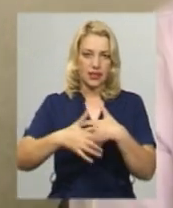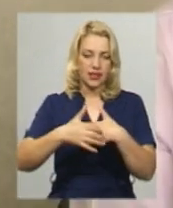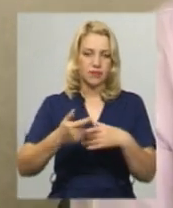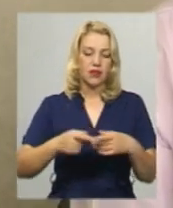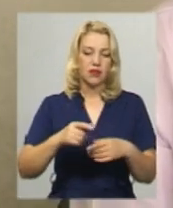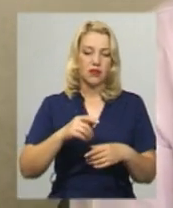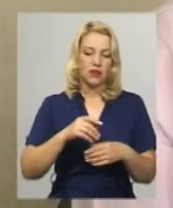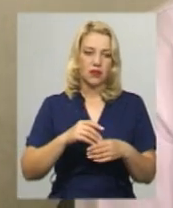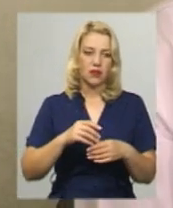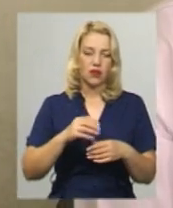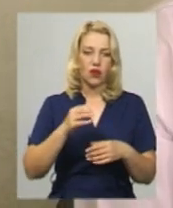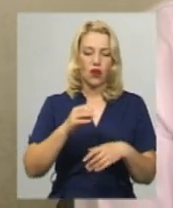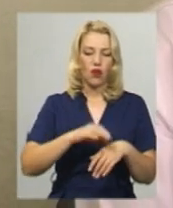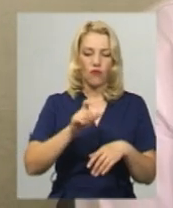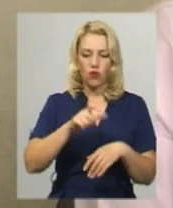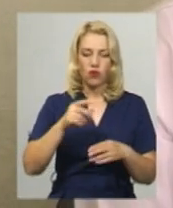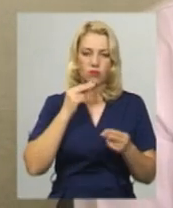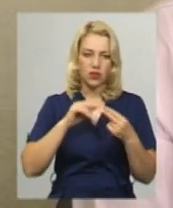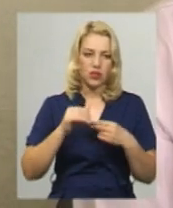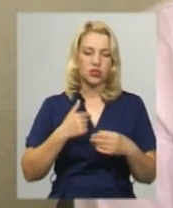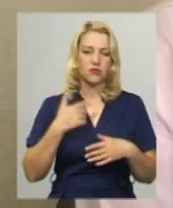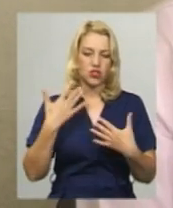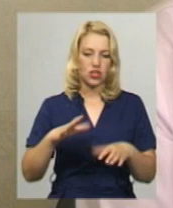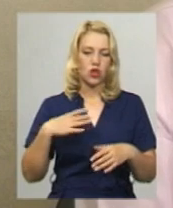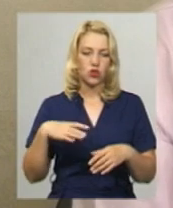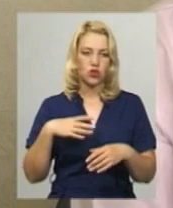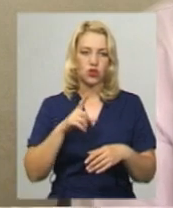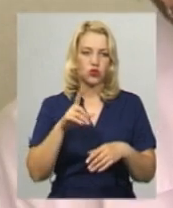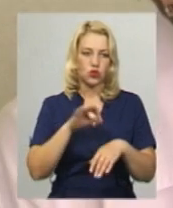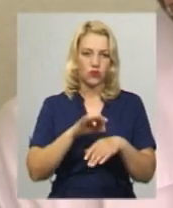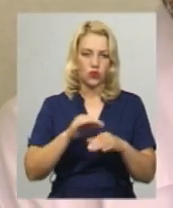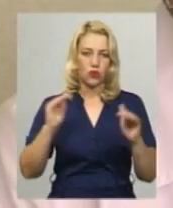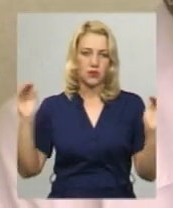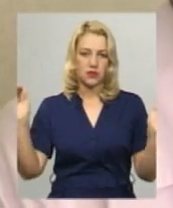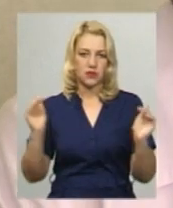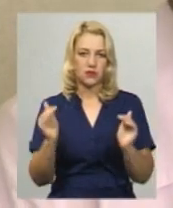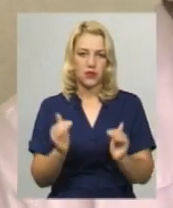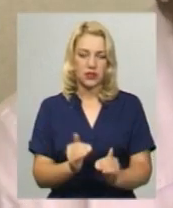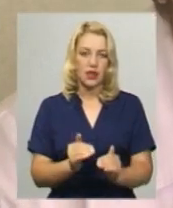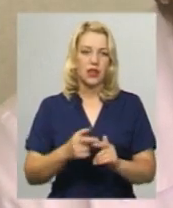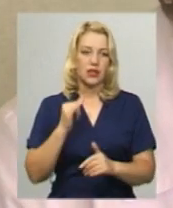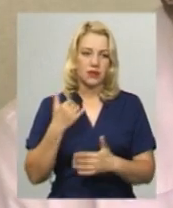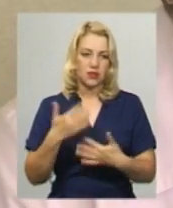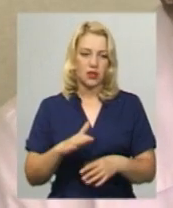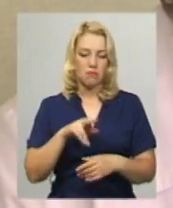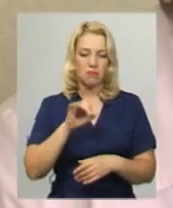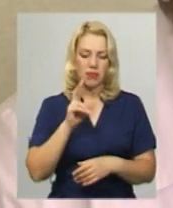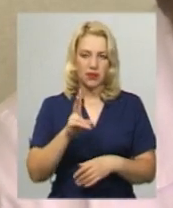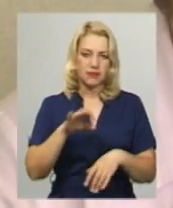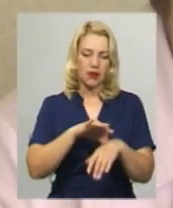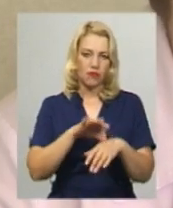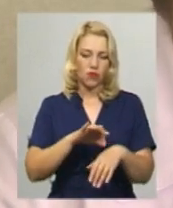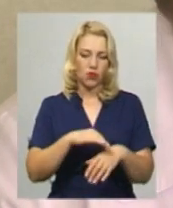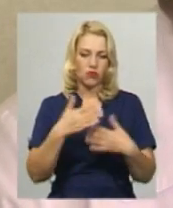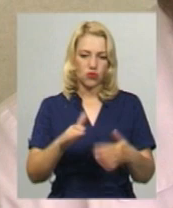хворим краще. Нарешті ми дочекалися, що хвороба пішла на спад. Пік пройшов захворювання, і